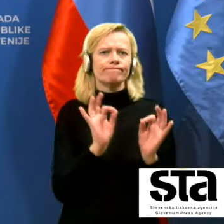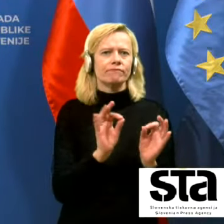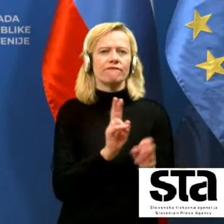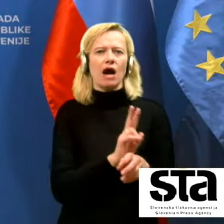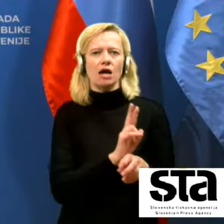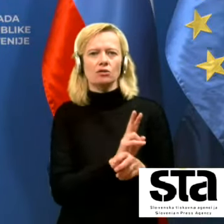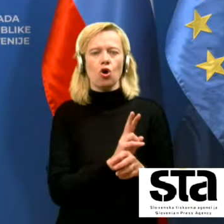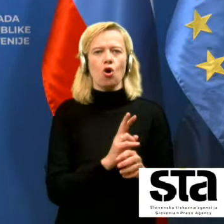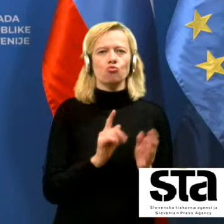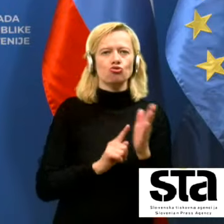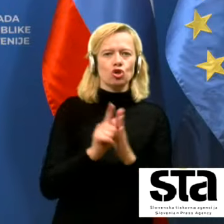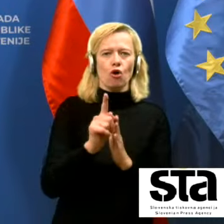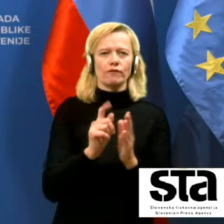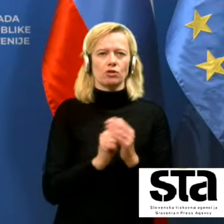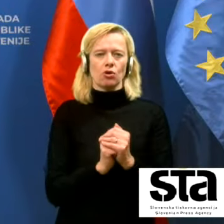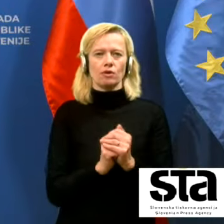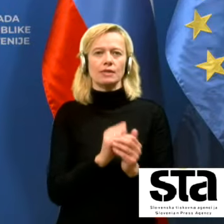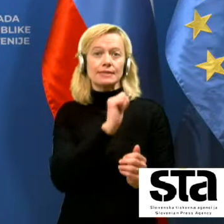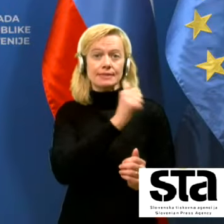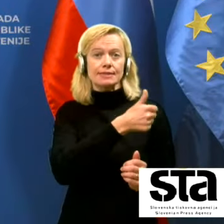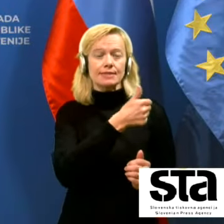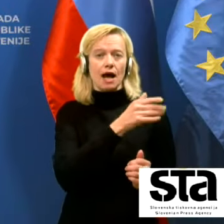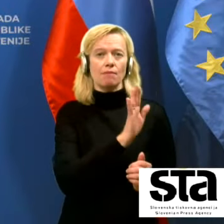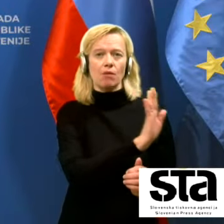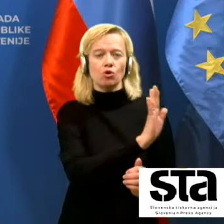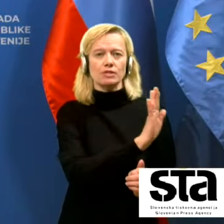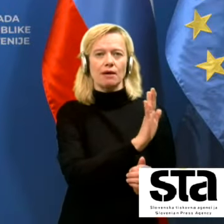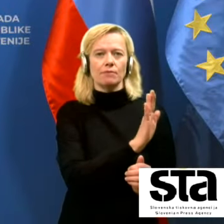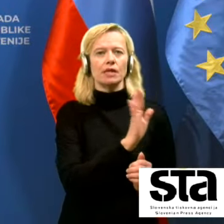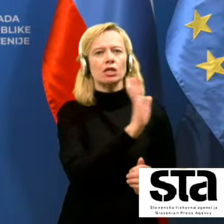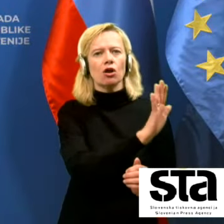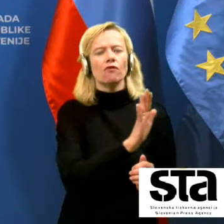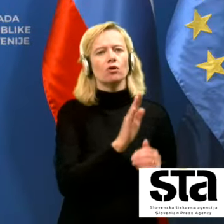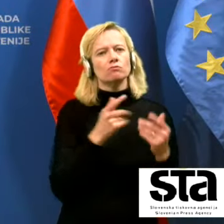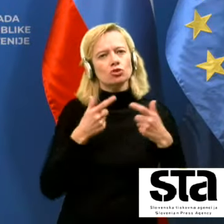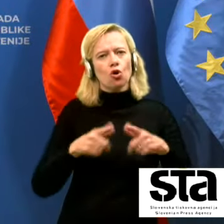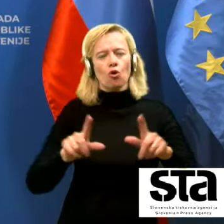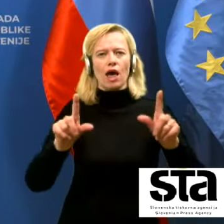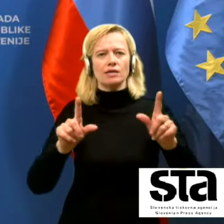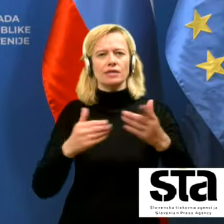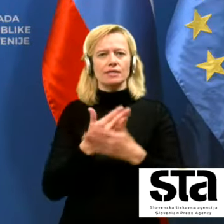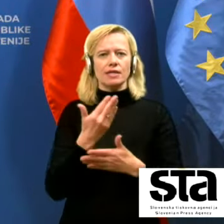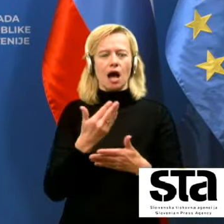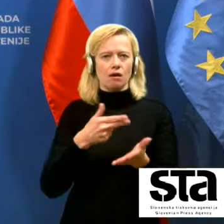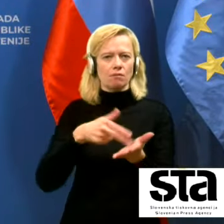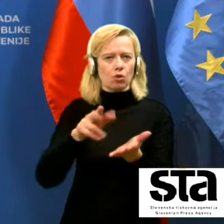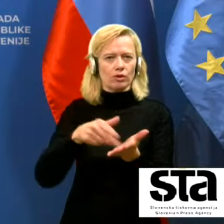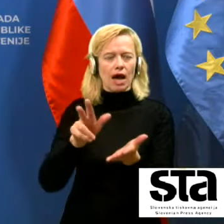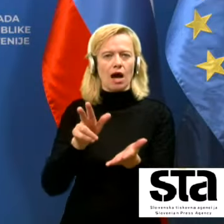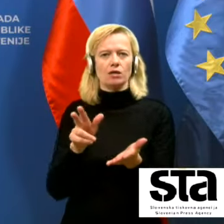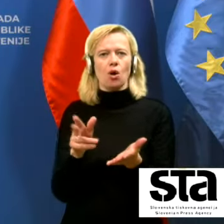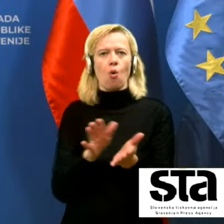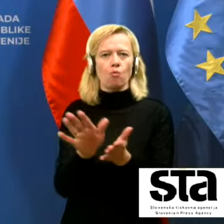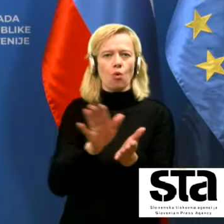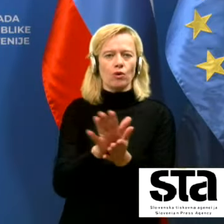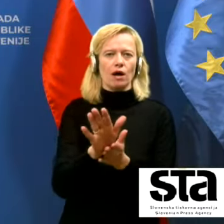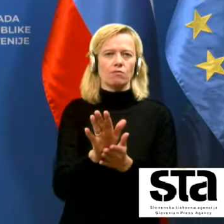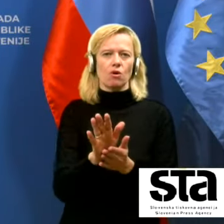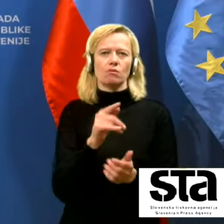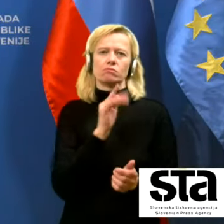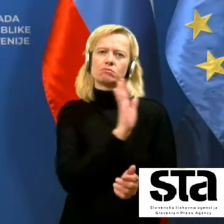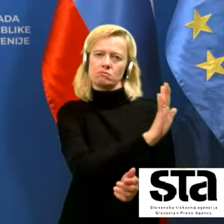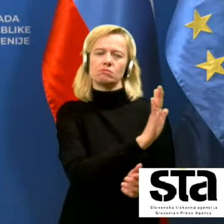in je sama po sebi njihovo soglasje za promet in za sveda uporabo je tisto ki